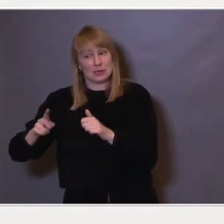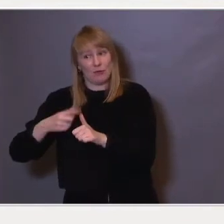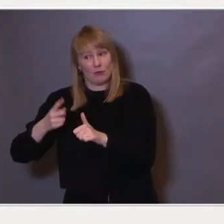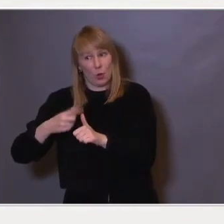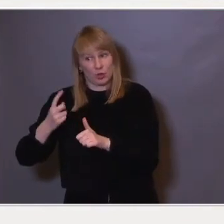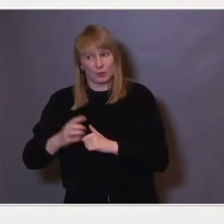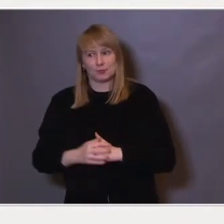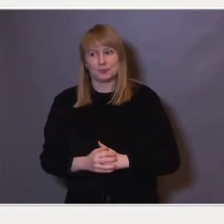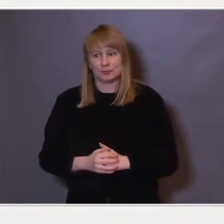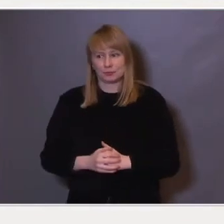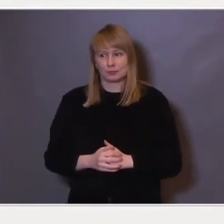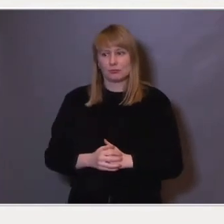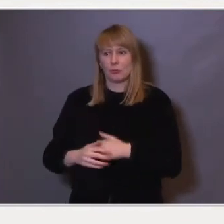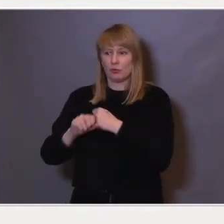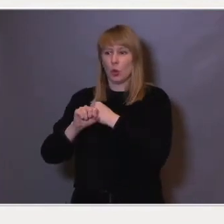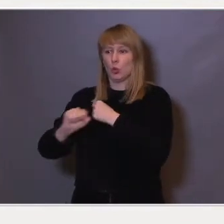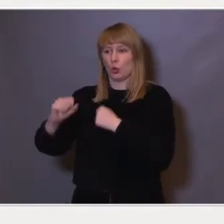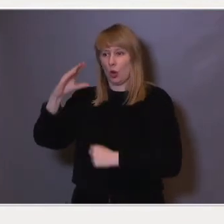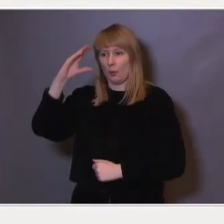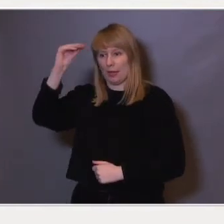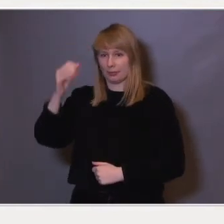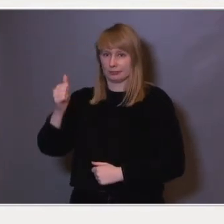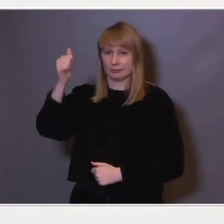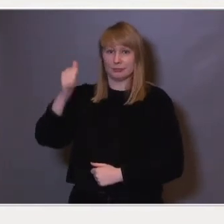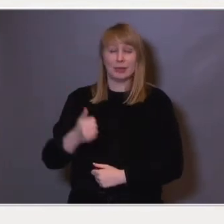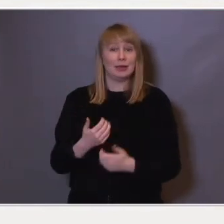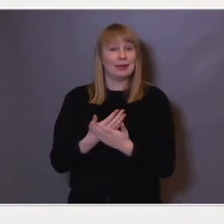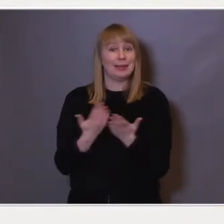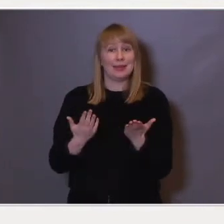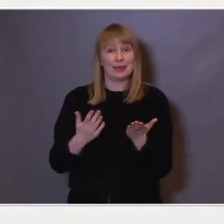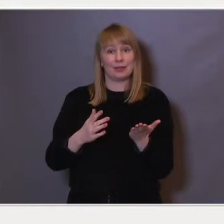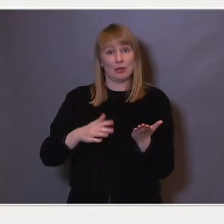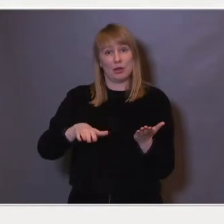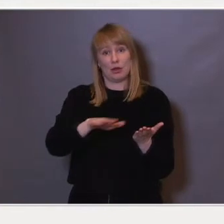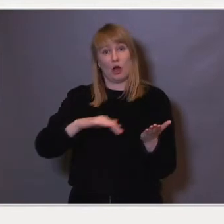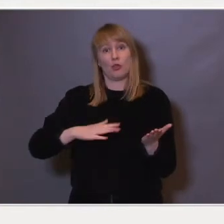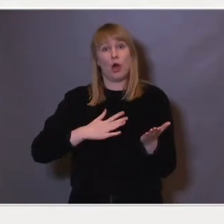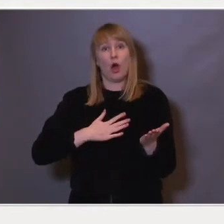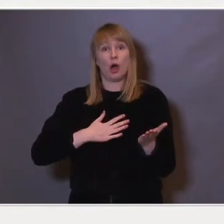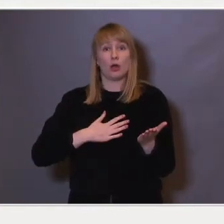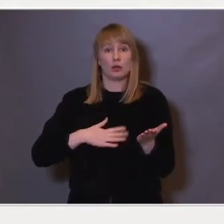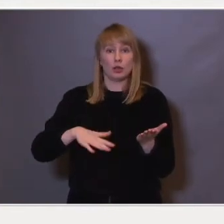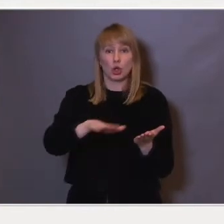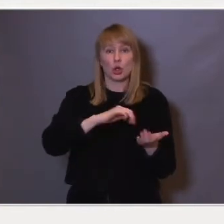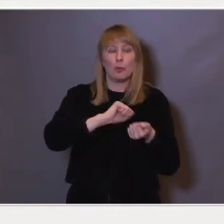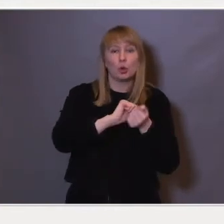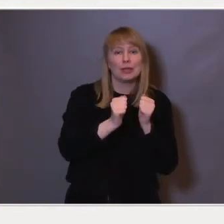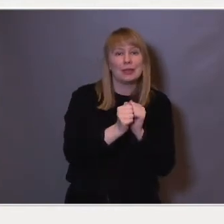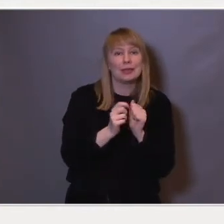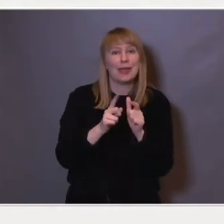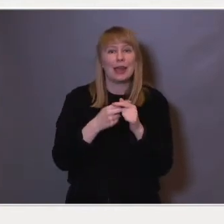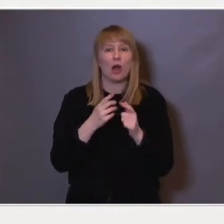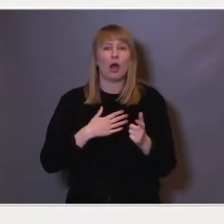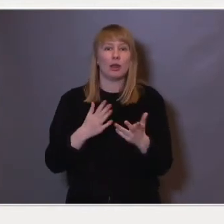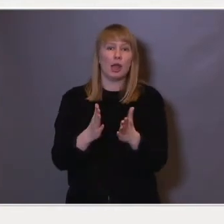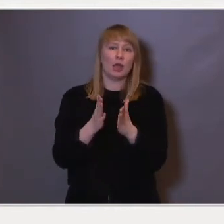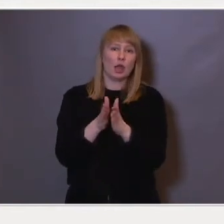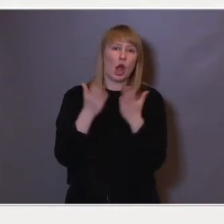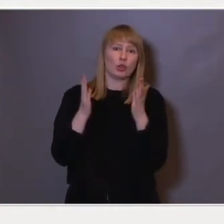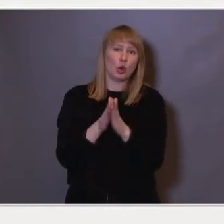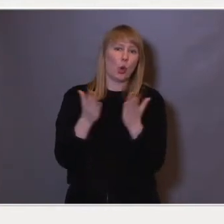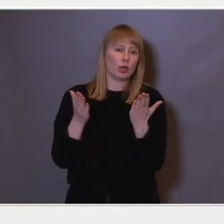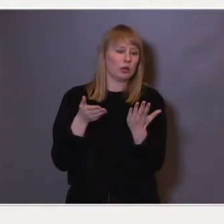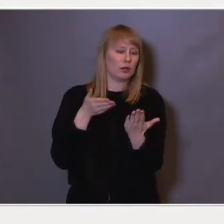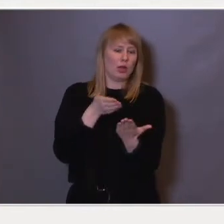For ingen land har utviklet nasjonalpolitikk eller har kataloger av